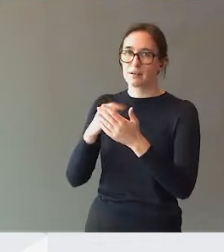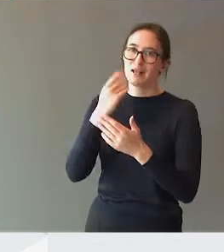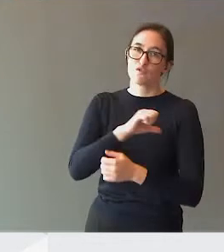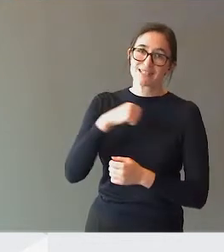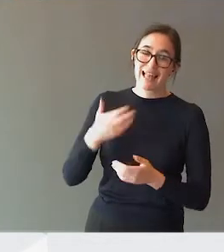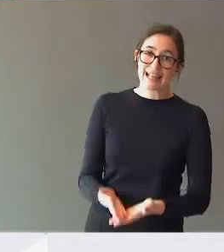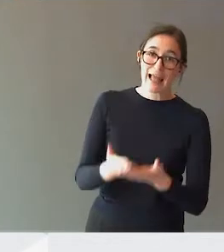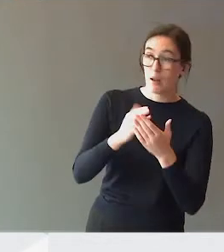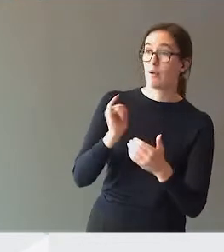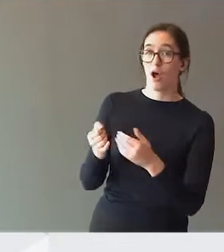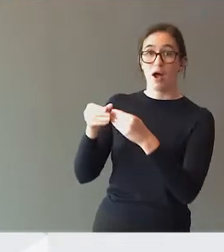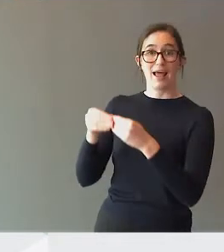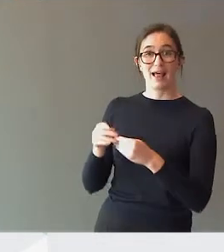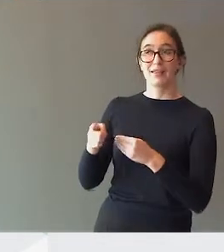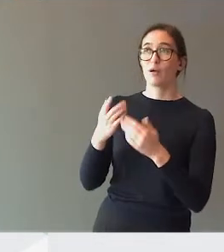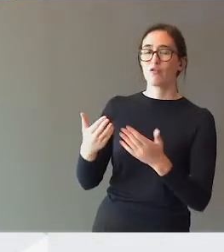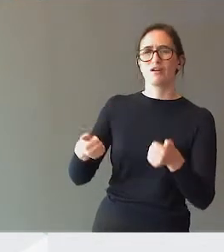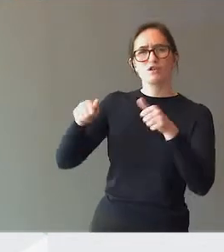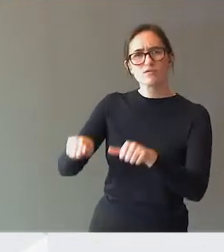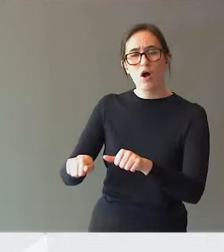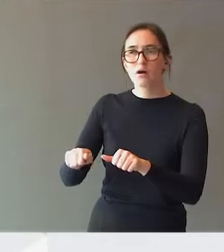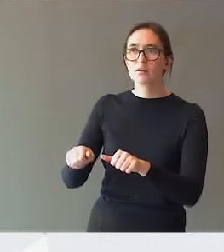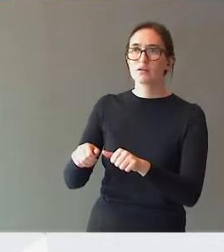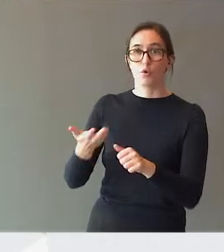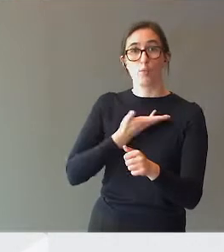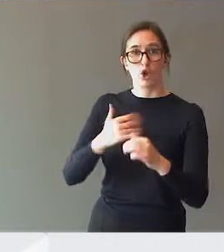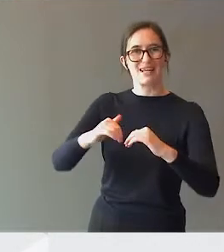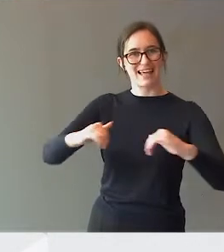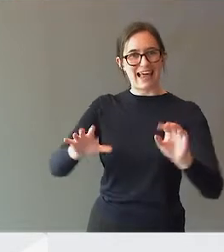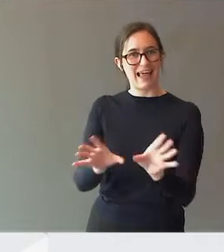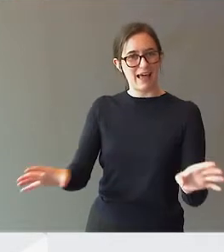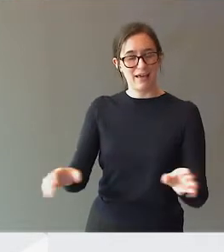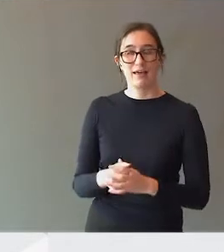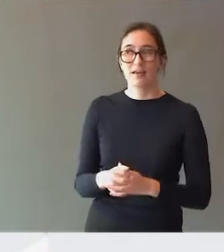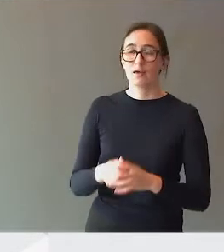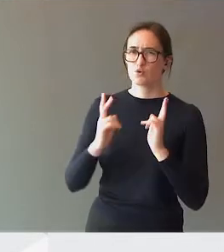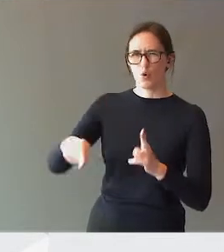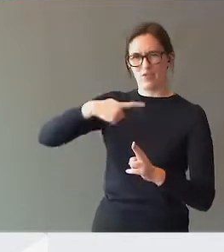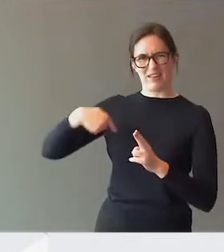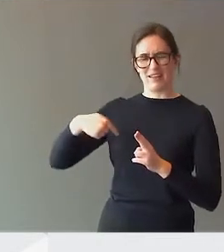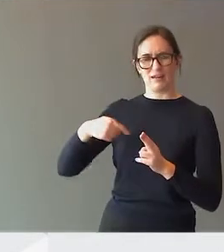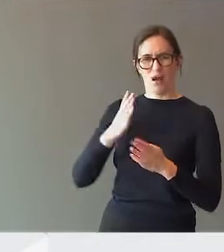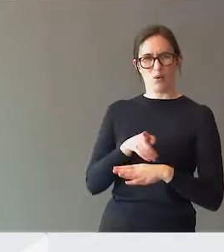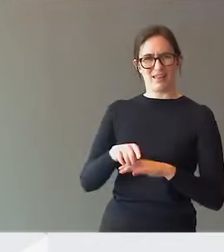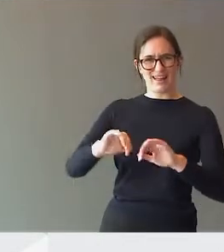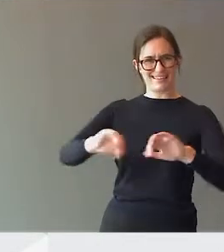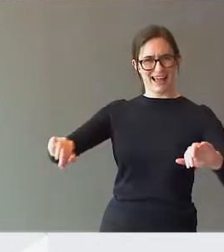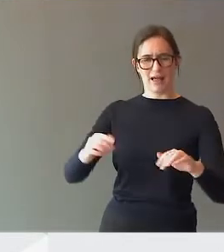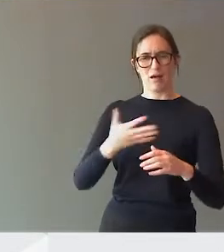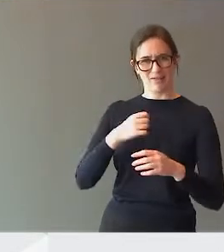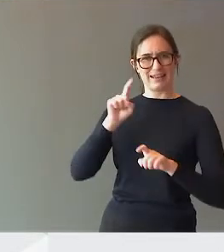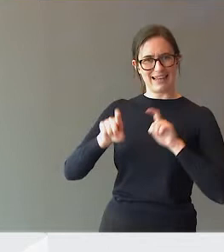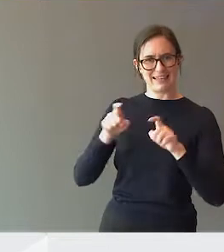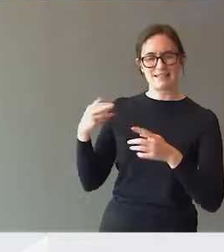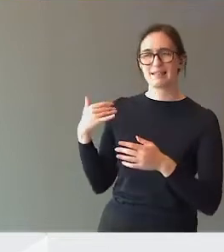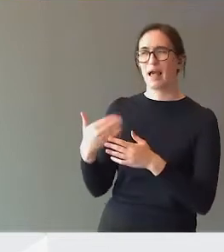ofte forsvagt, det er et stor grad av segregering. Det er også noe i unge funksjonshemmede har vært svært skeptisk til å gjøre kritiske ting.